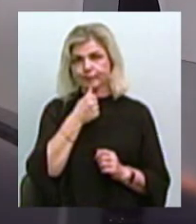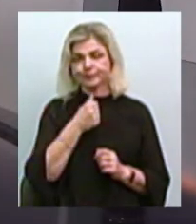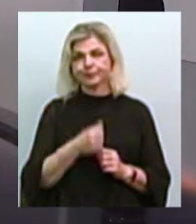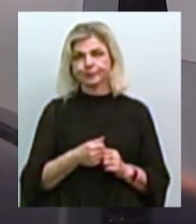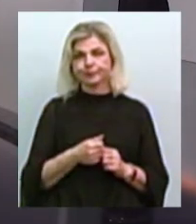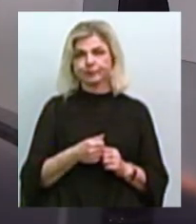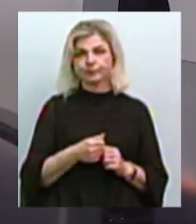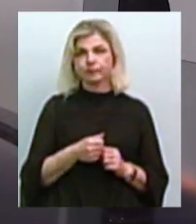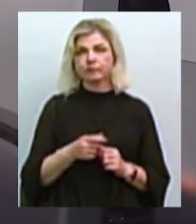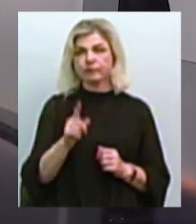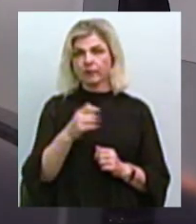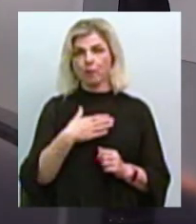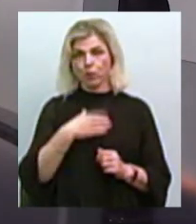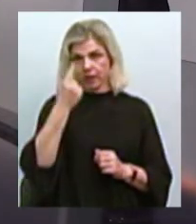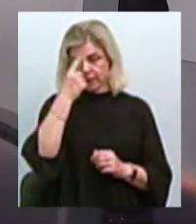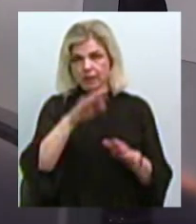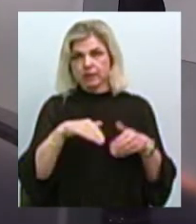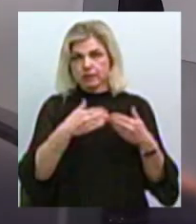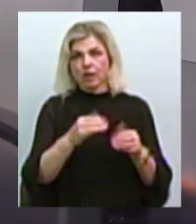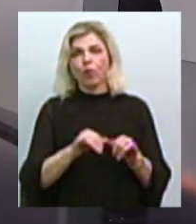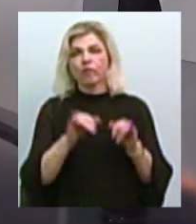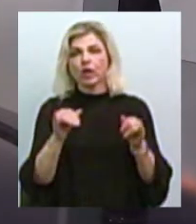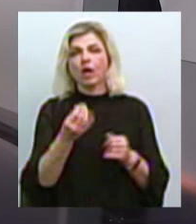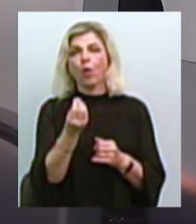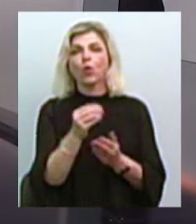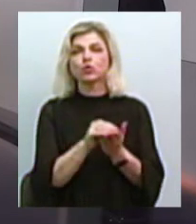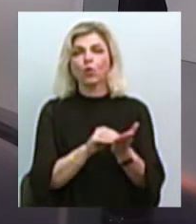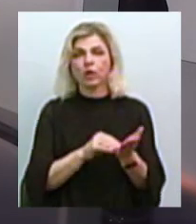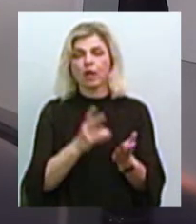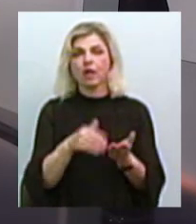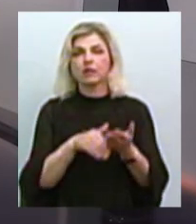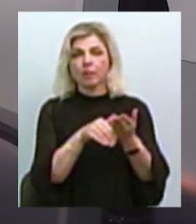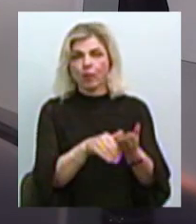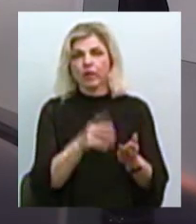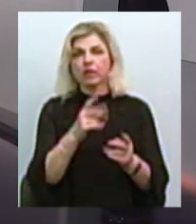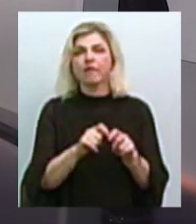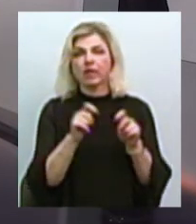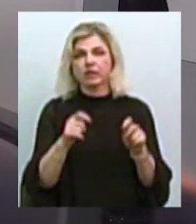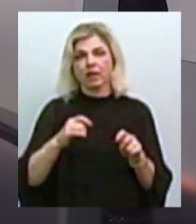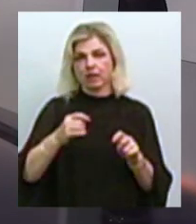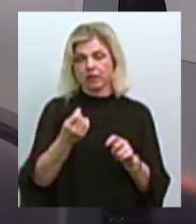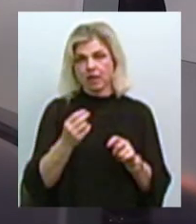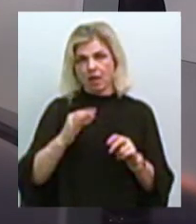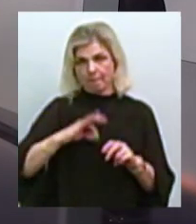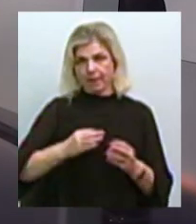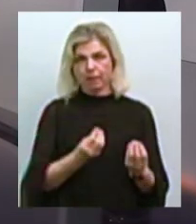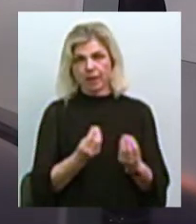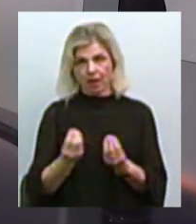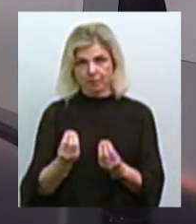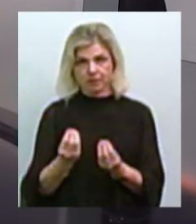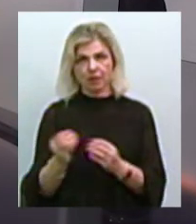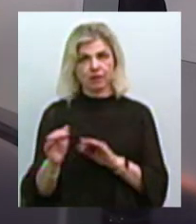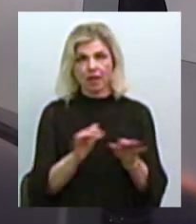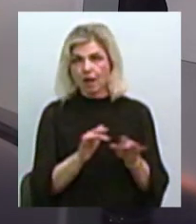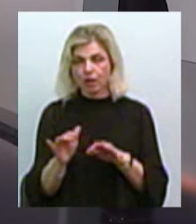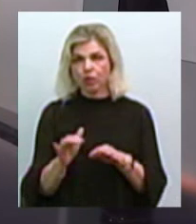моєю також ініціативою збільшуємо кошторис саме на надання допомоги на відкриття підприємницької діяльності. Якщо в минулому році ми